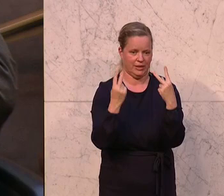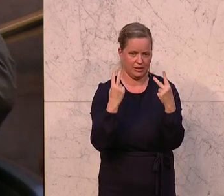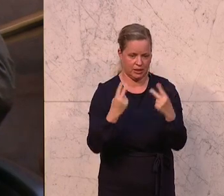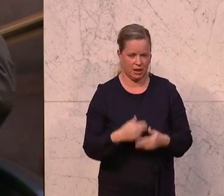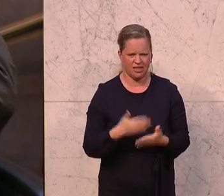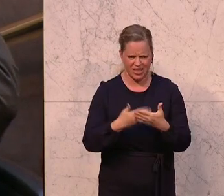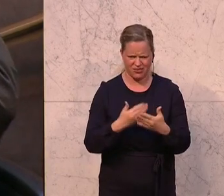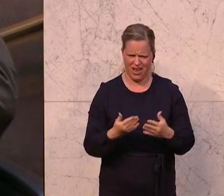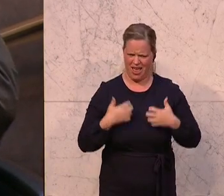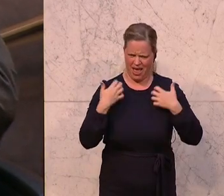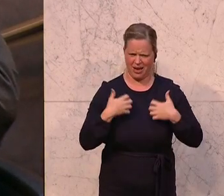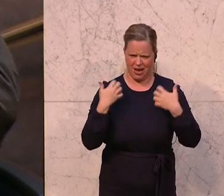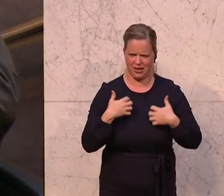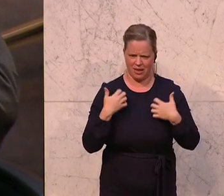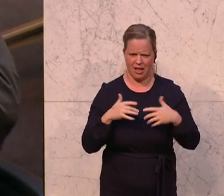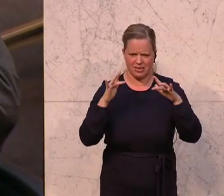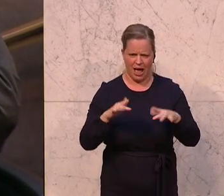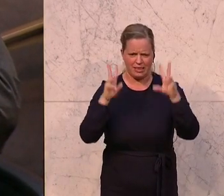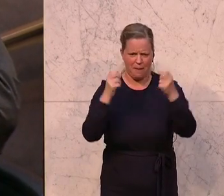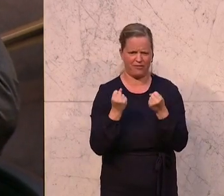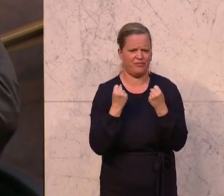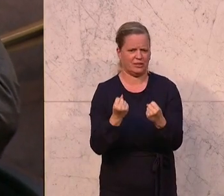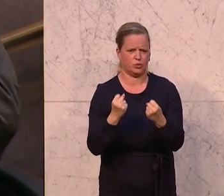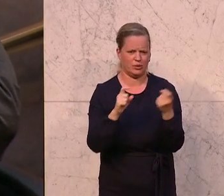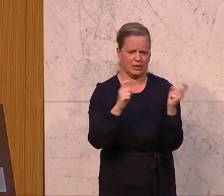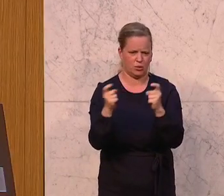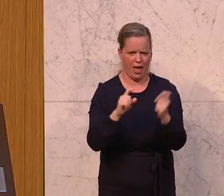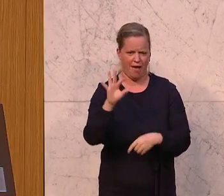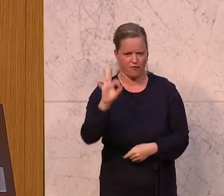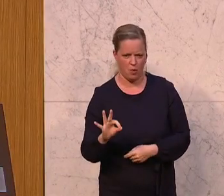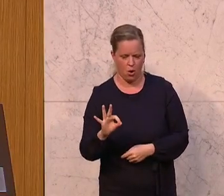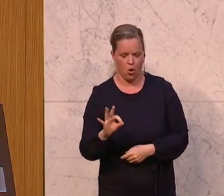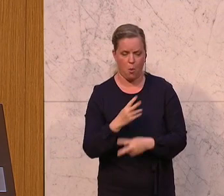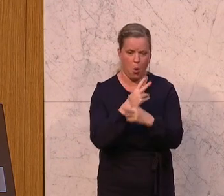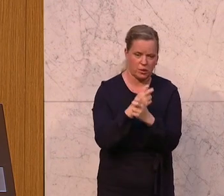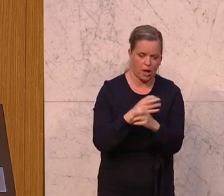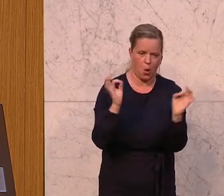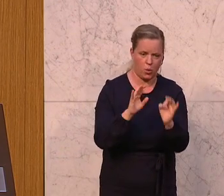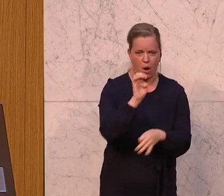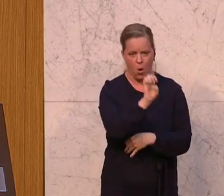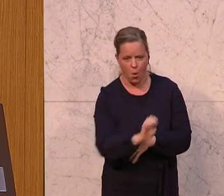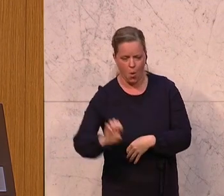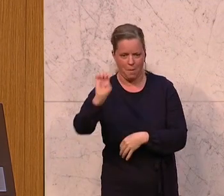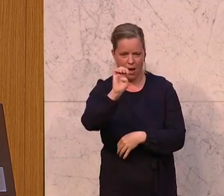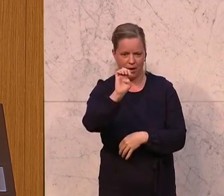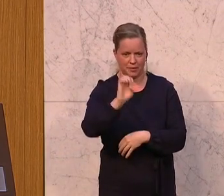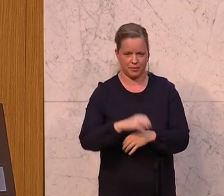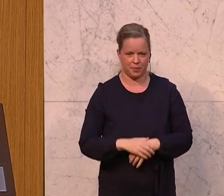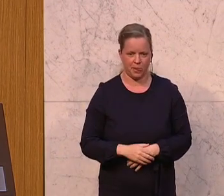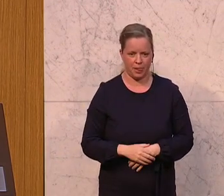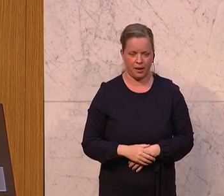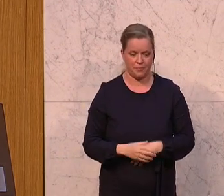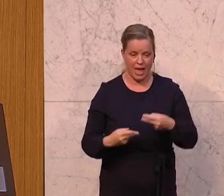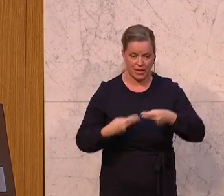ärgert mich auch so diese Festungsdiskussion der FPÖ, ob das jetzt Österreich oder Europa ist, denn damit werden uns diese